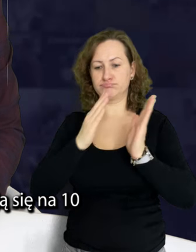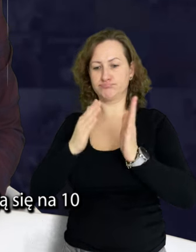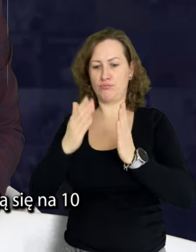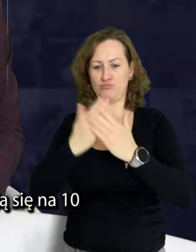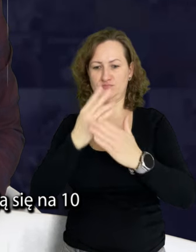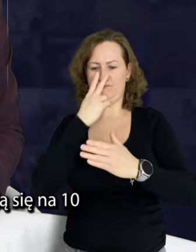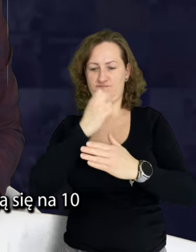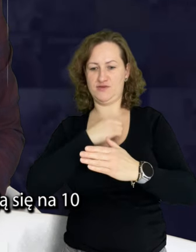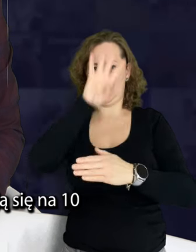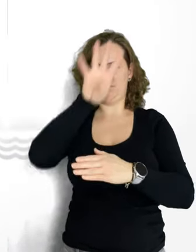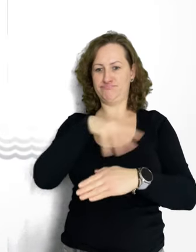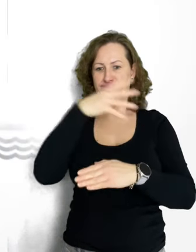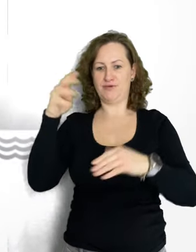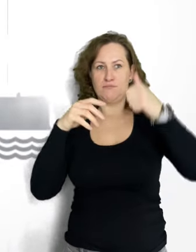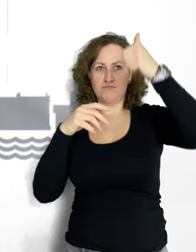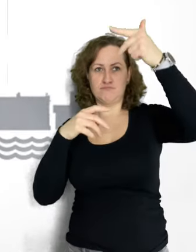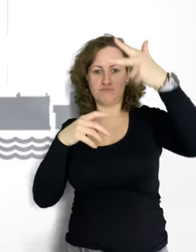znajdują się na 10 miejscu w tabeli.